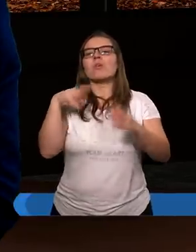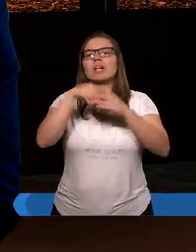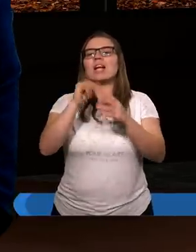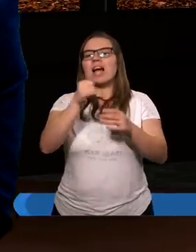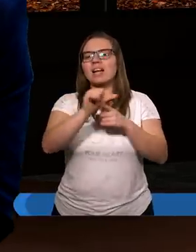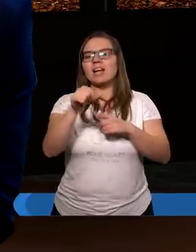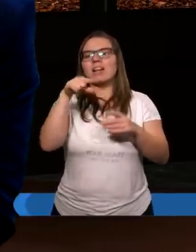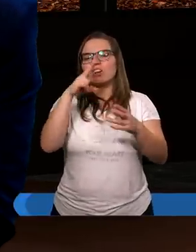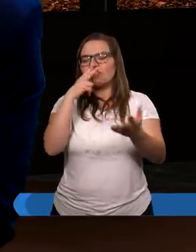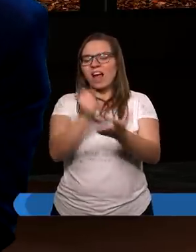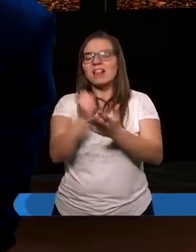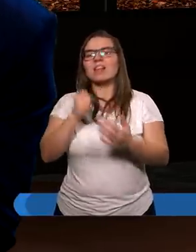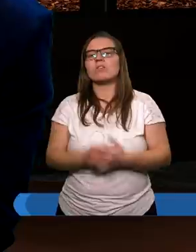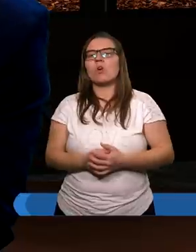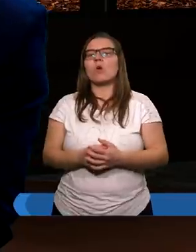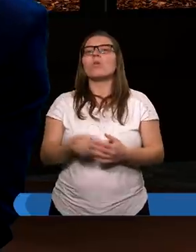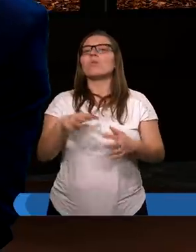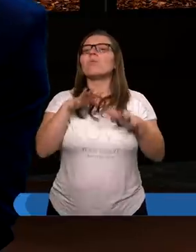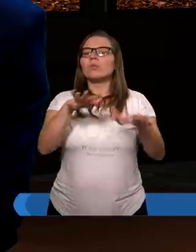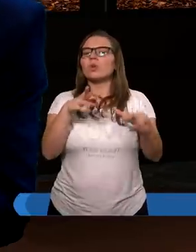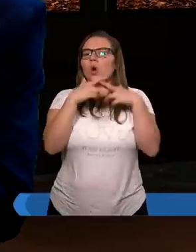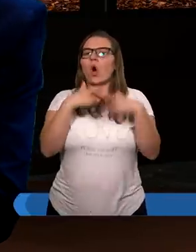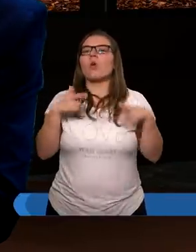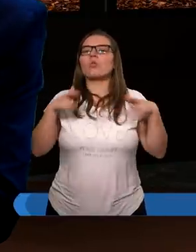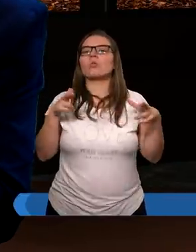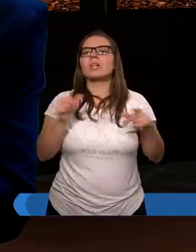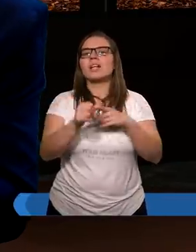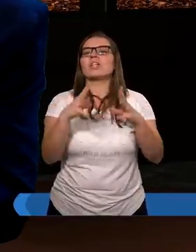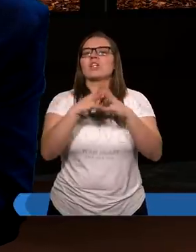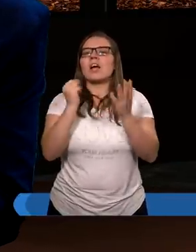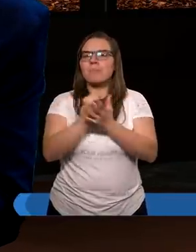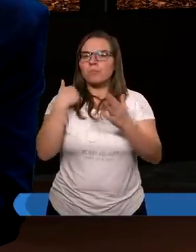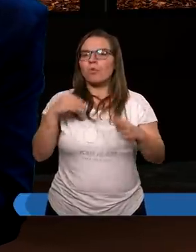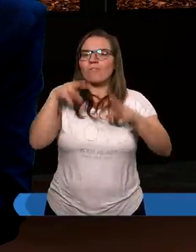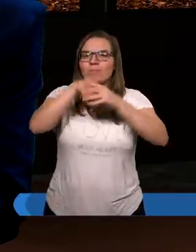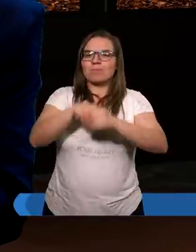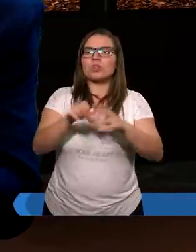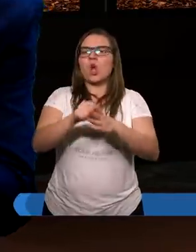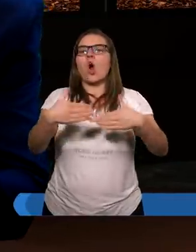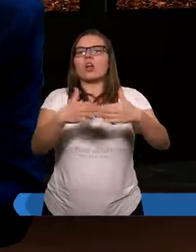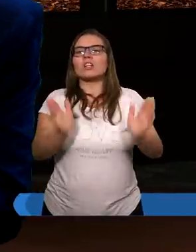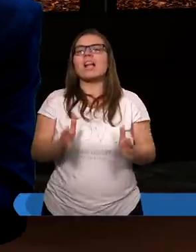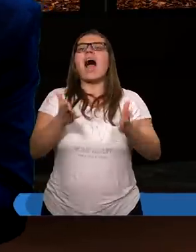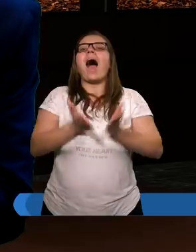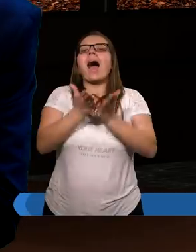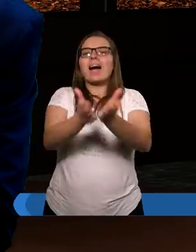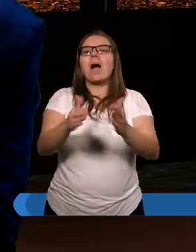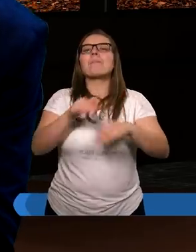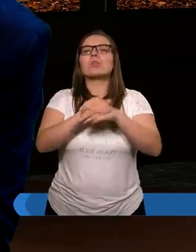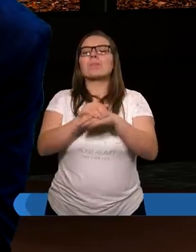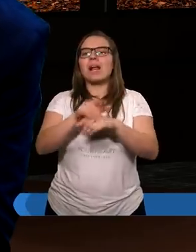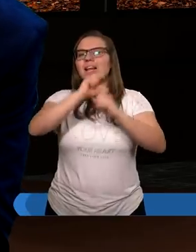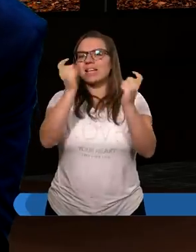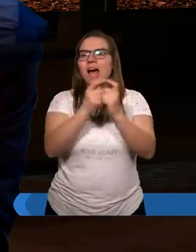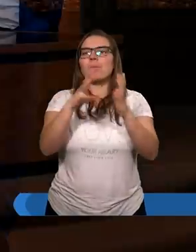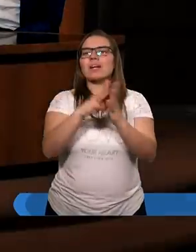Tobie świadectwo. Czyli widzimy w Biblii pewne rozróżnienie. Dziesięć przykazań było włożone do skrzyni, do arki przymierza, a cały